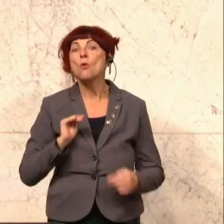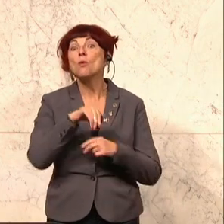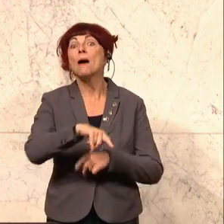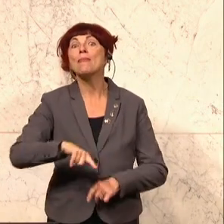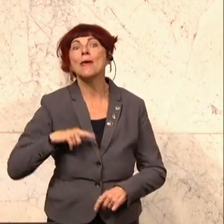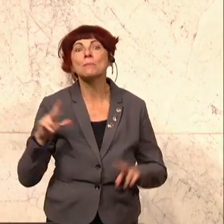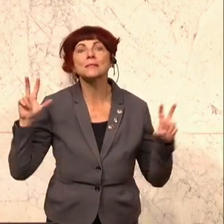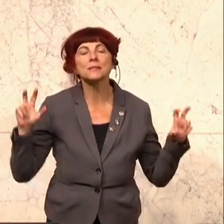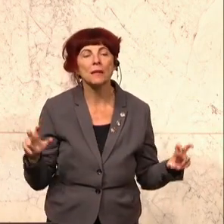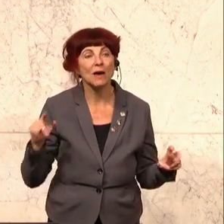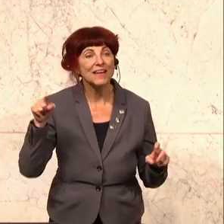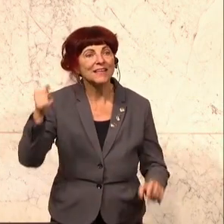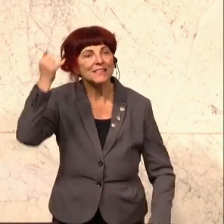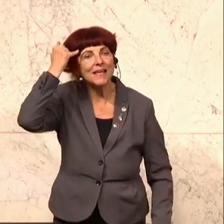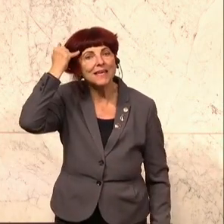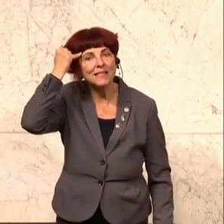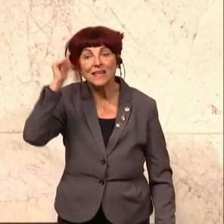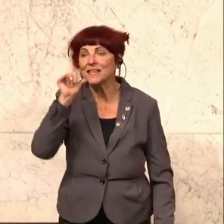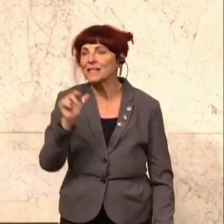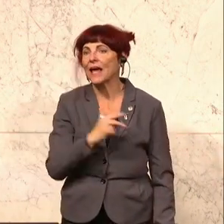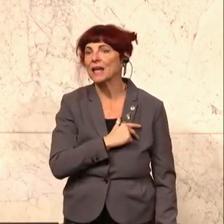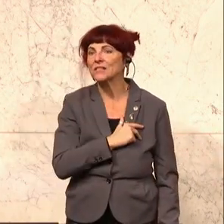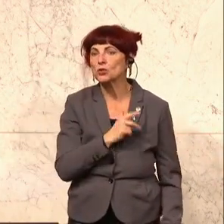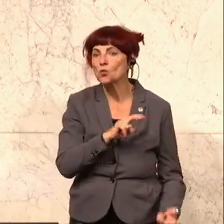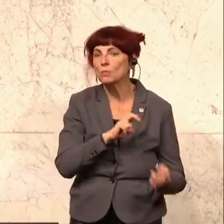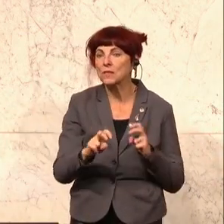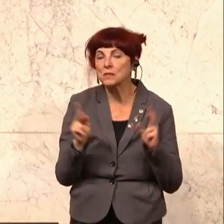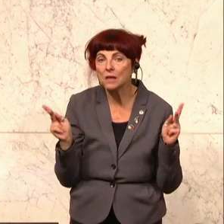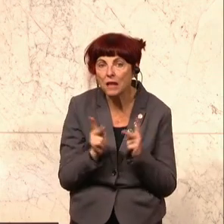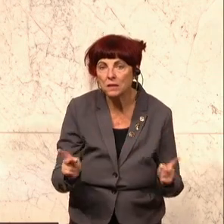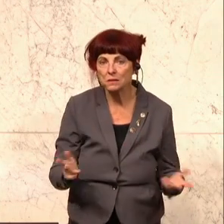Diese Idee ist nicht realistisch umsetzbar.